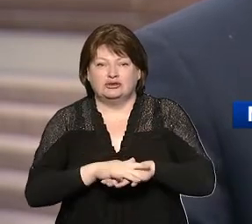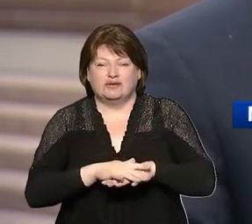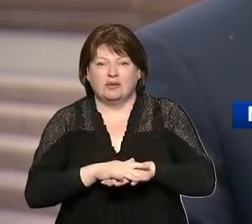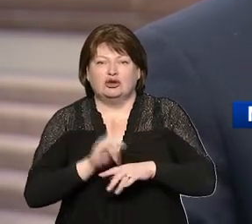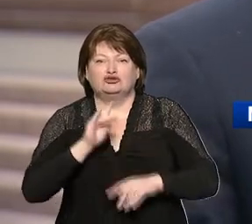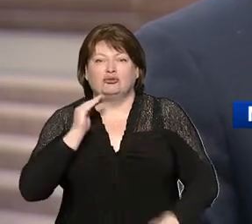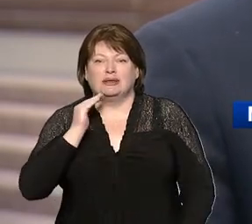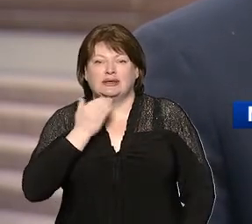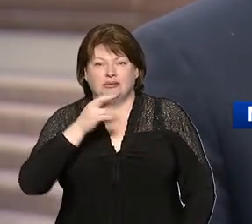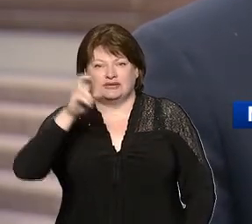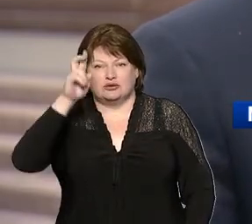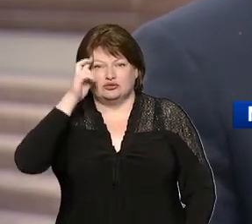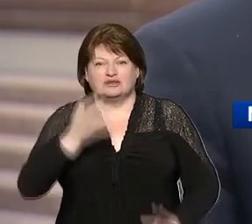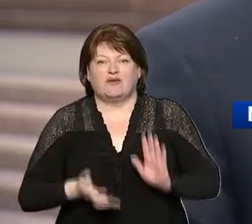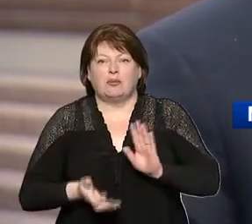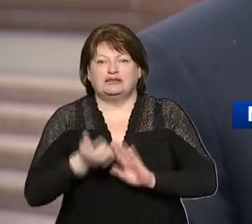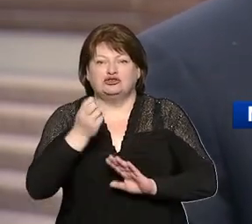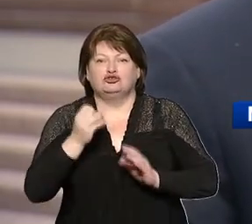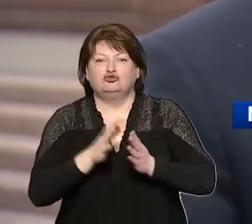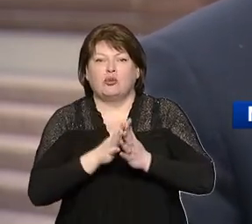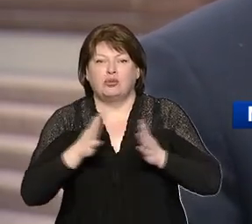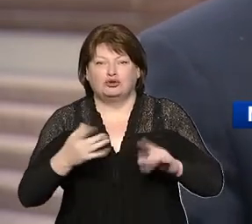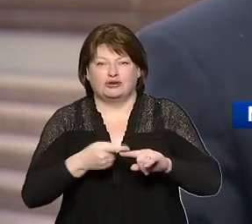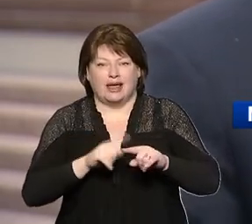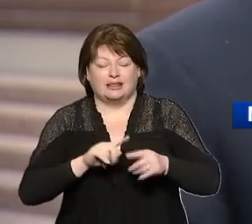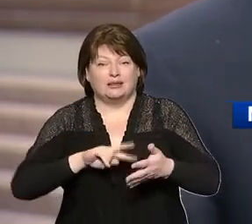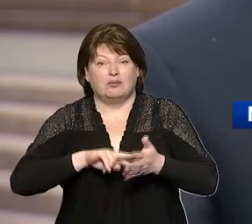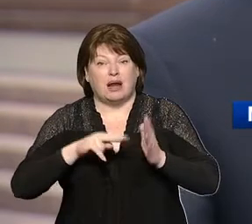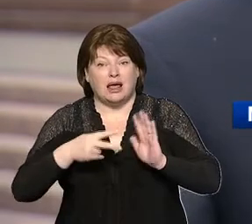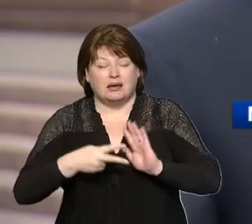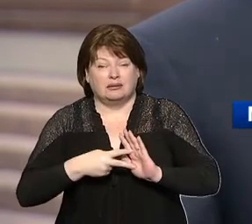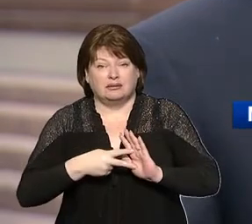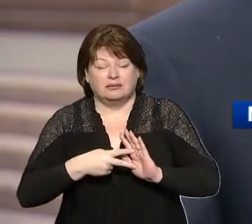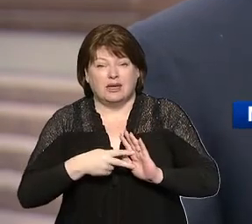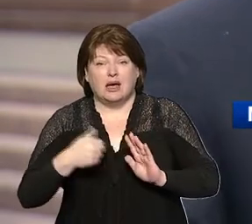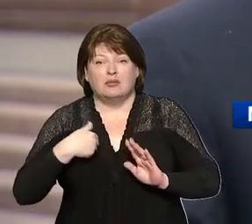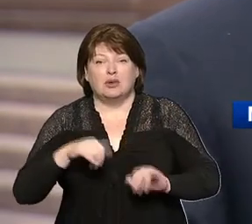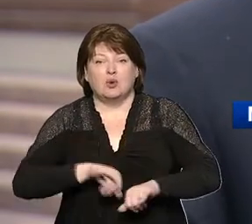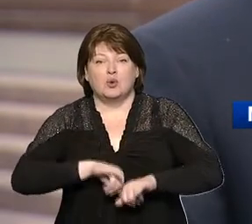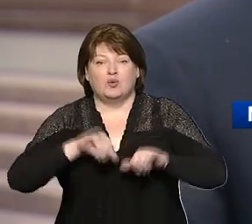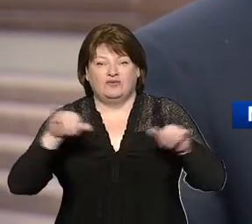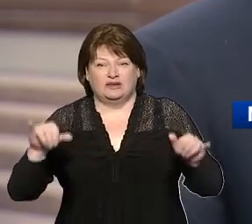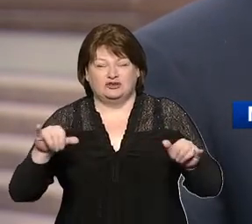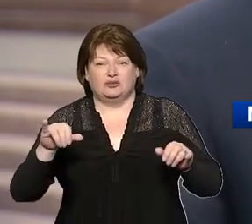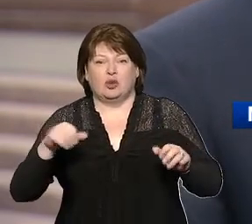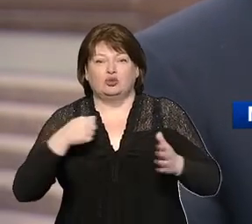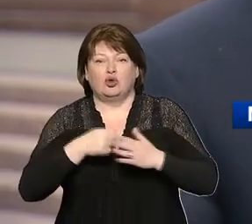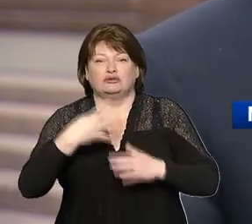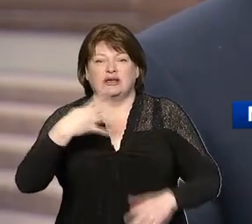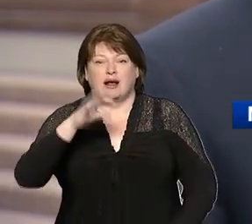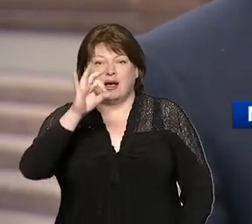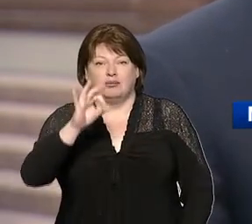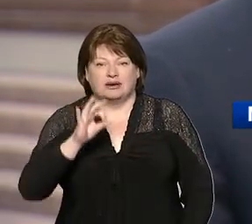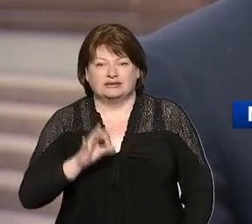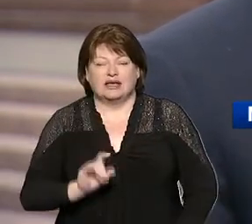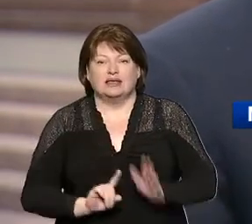египетское государство поддержит еще больше этот проект. Мы увеличим локализацию до 40%